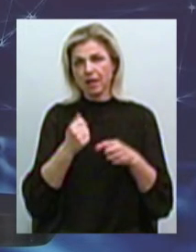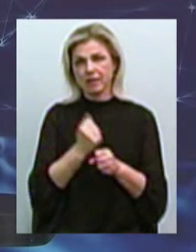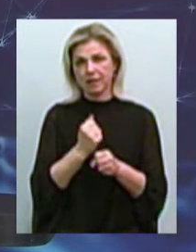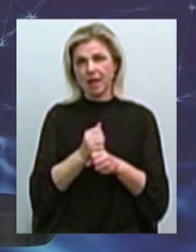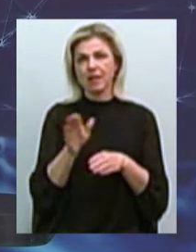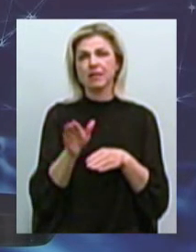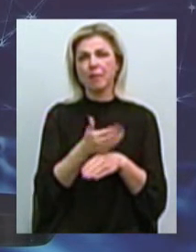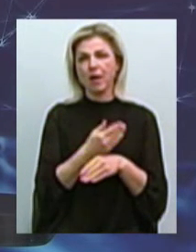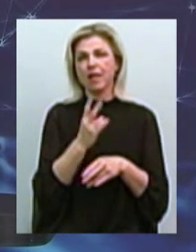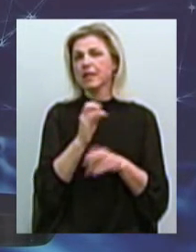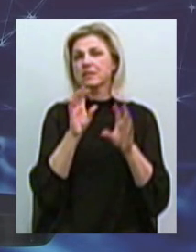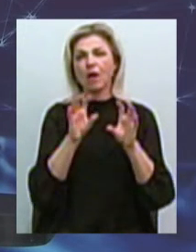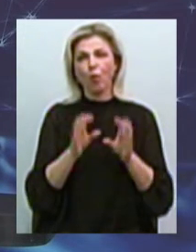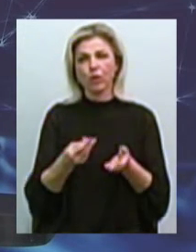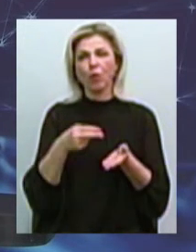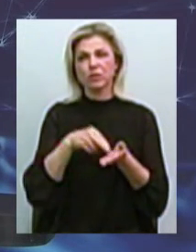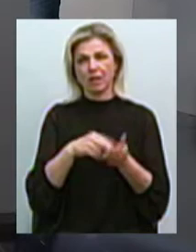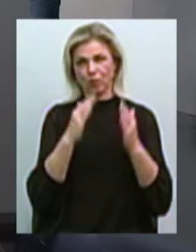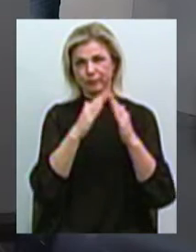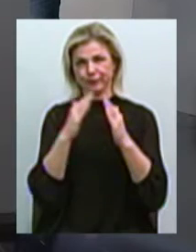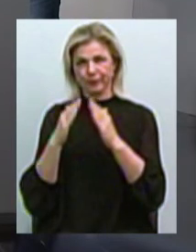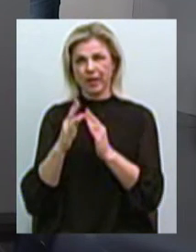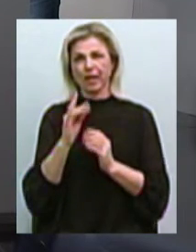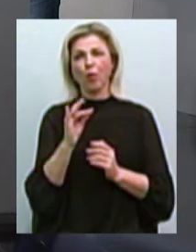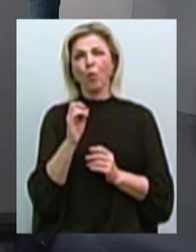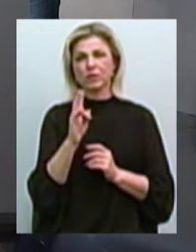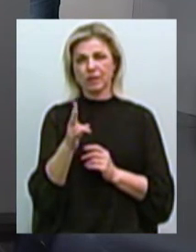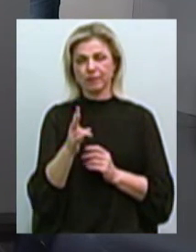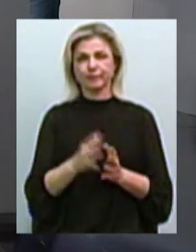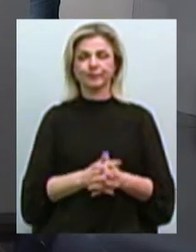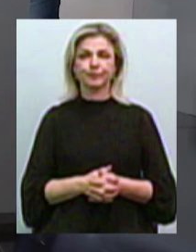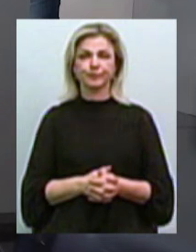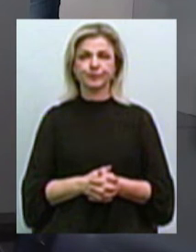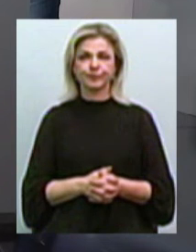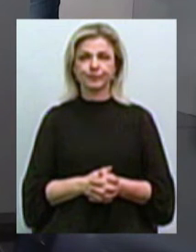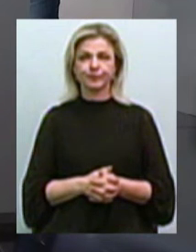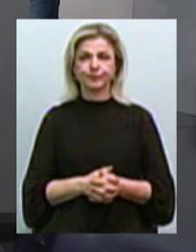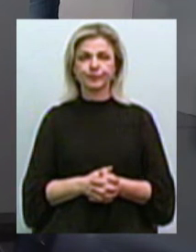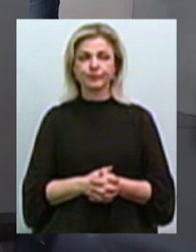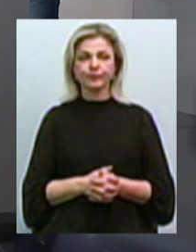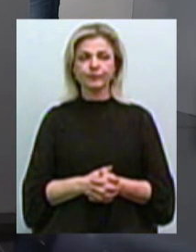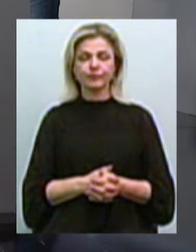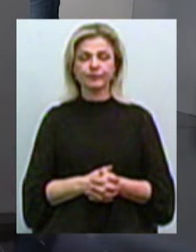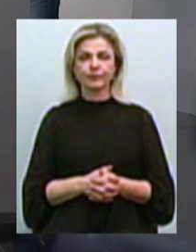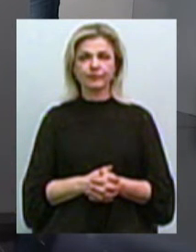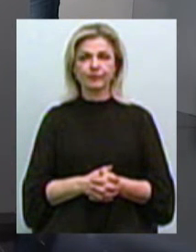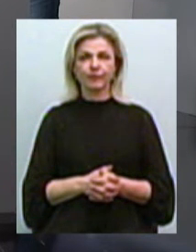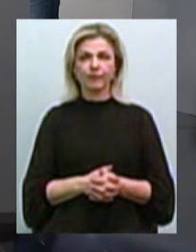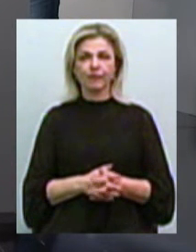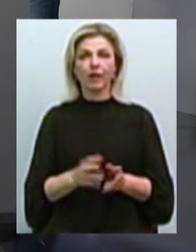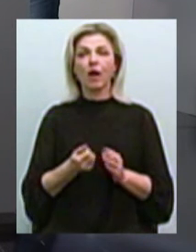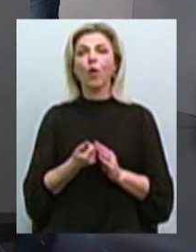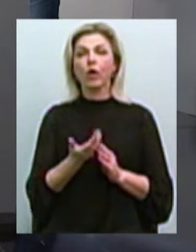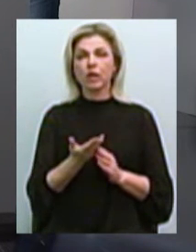незаконно встановлених малих архітектурних форм, ну, і, там, тимчасових споруд. Тобто, кількість